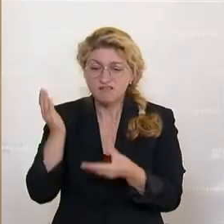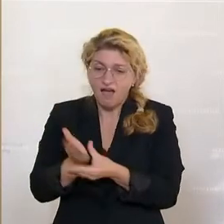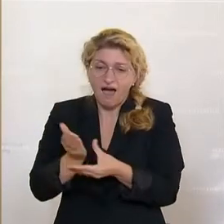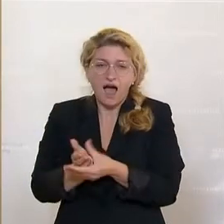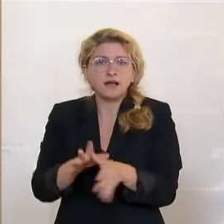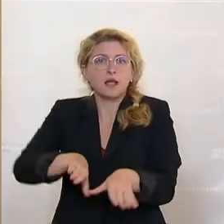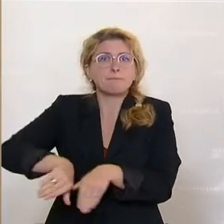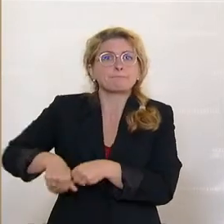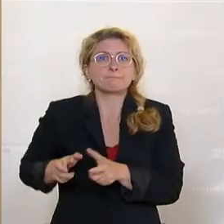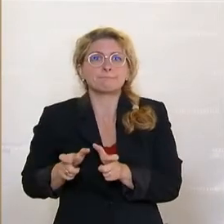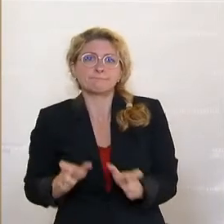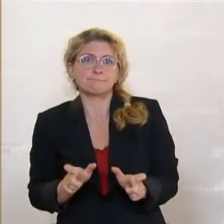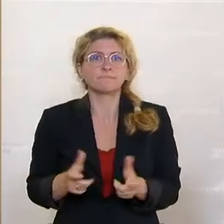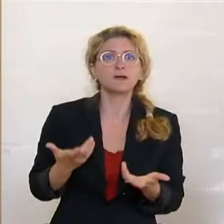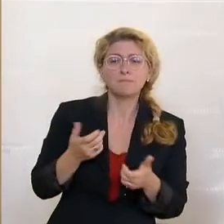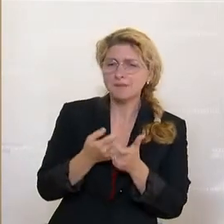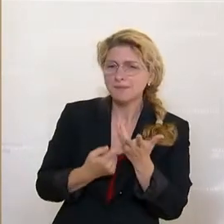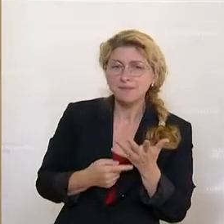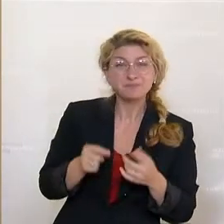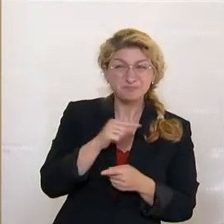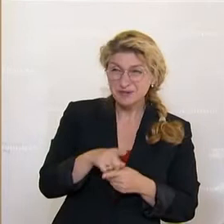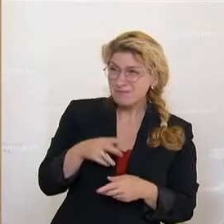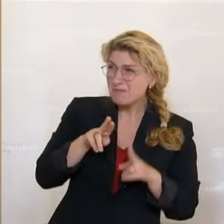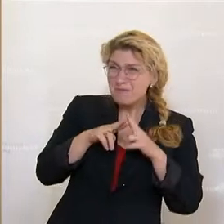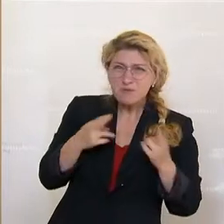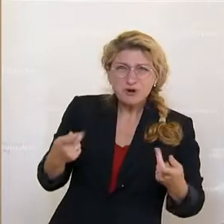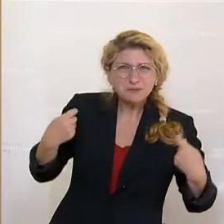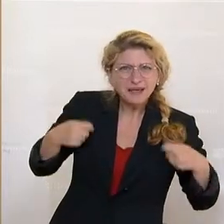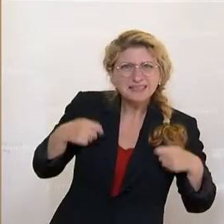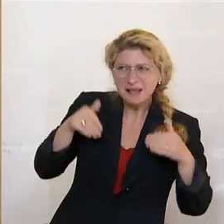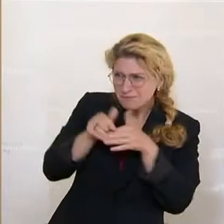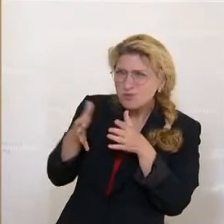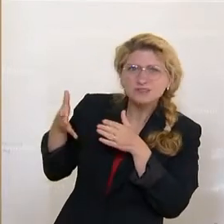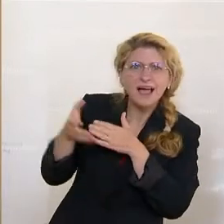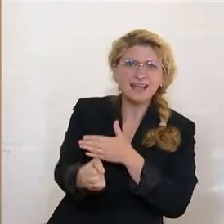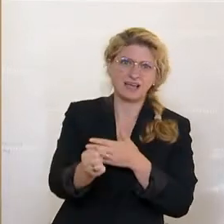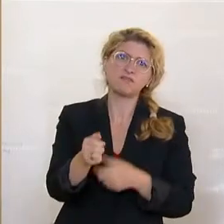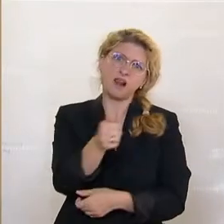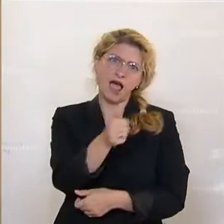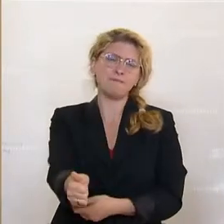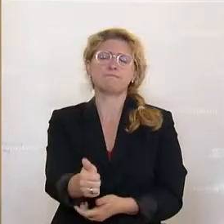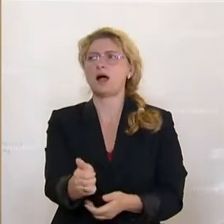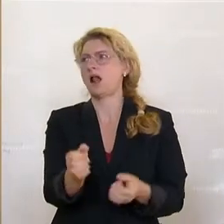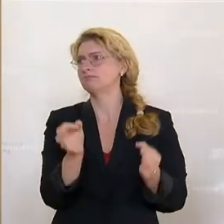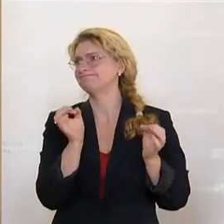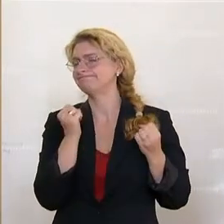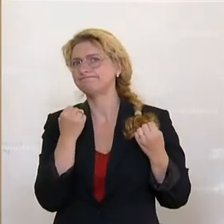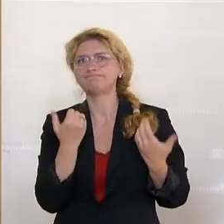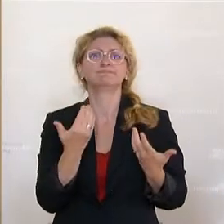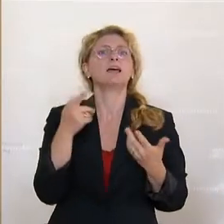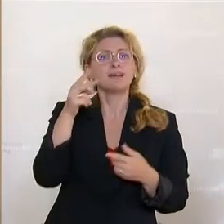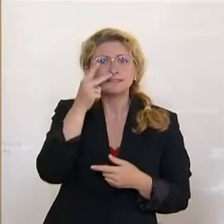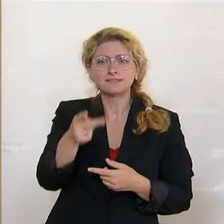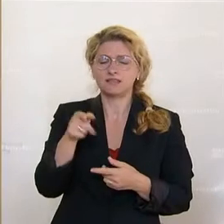Exekution durch den Bundespräsidenten musste es kommen, bis zur Exekution, einmalig. Da sehen Sie, mit welcher Missachtung